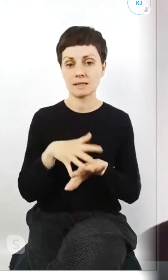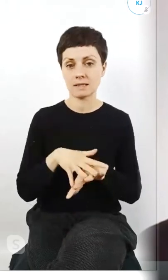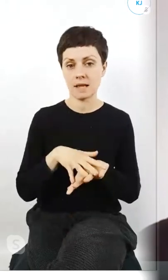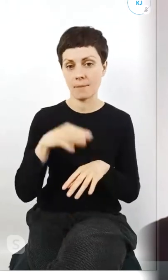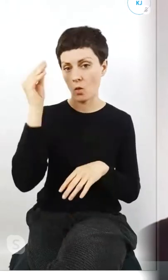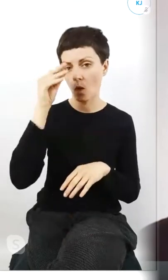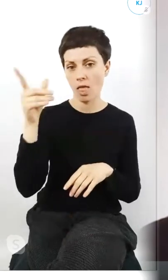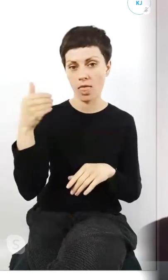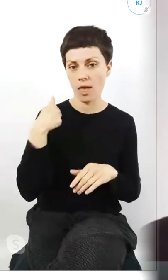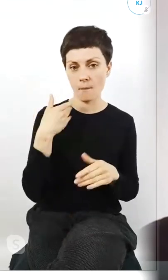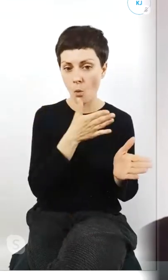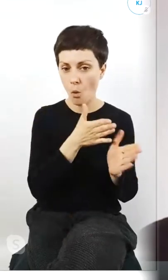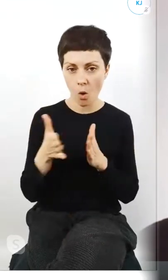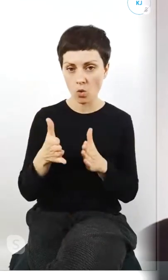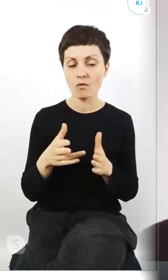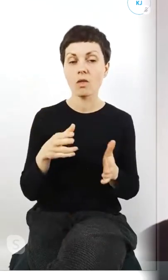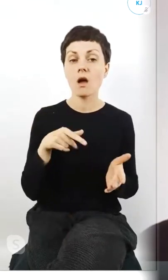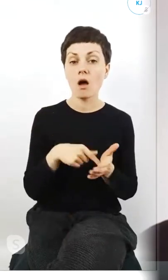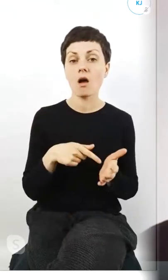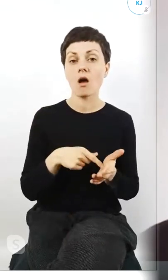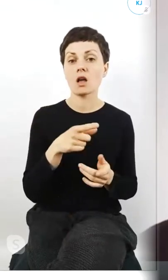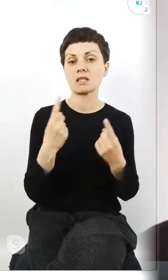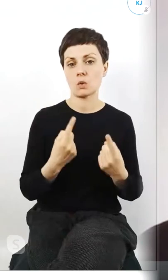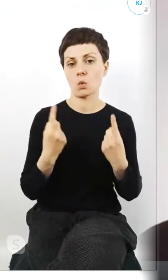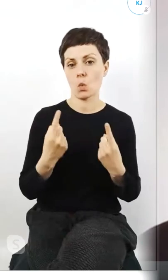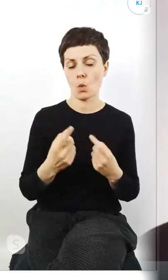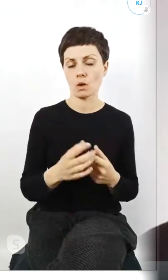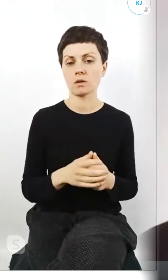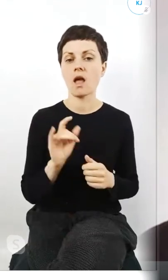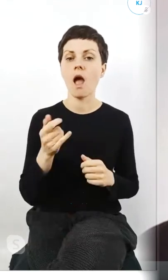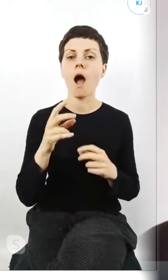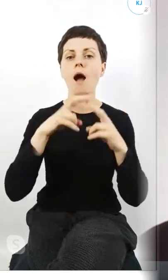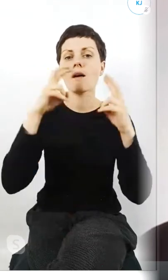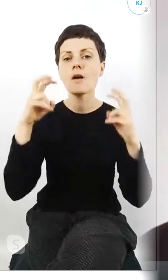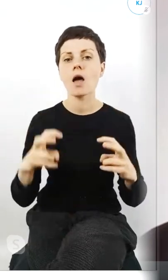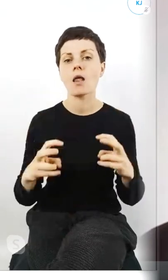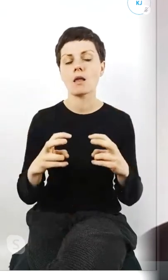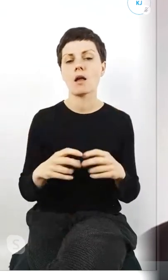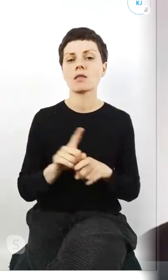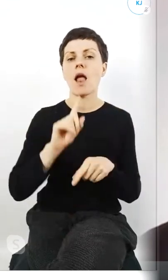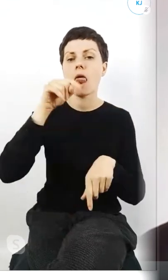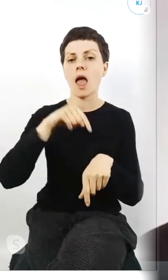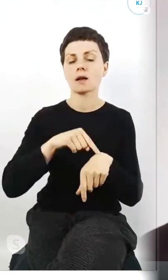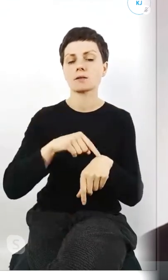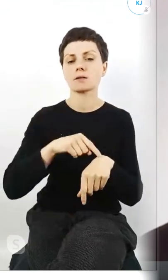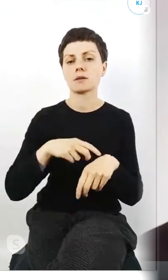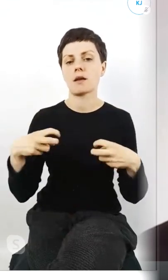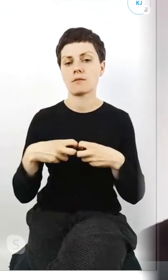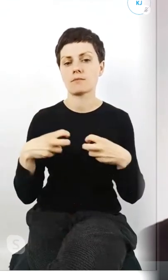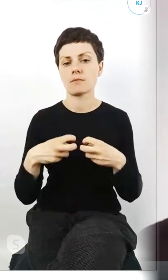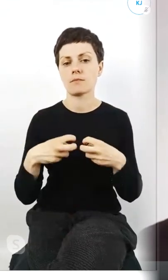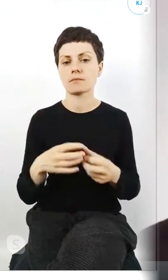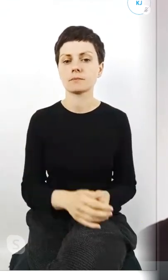taką, właśnie na taką sytuację, jak kwarantanna i lekcje online, lekcje zdalne.